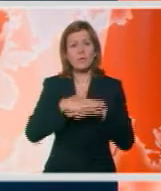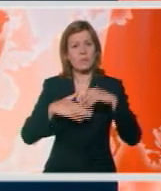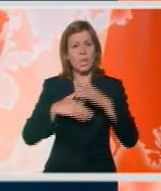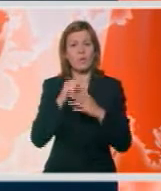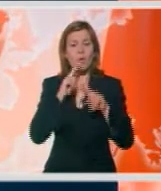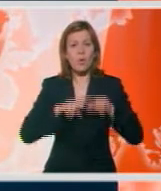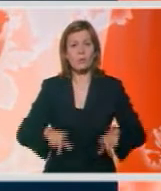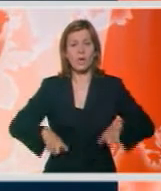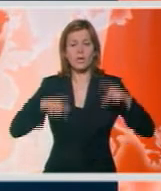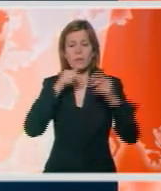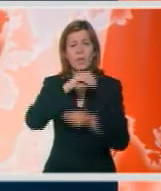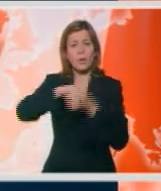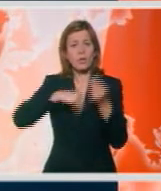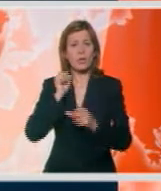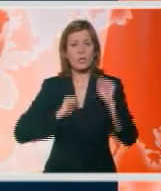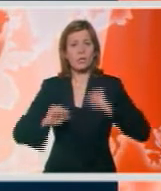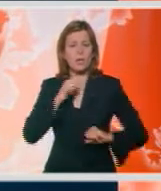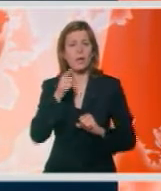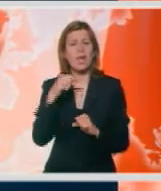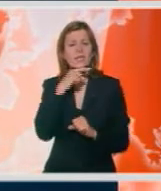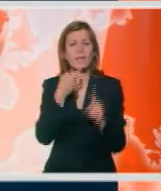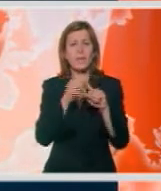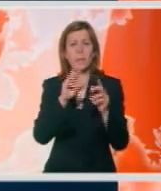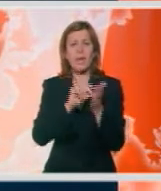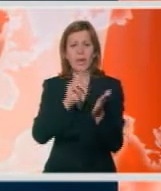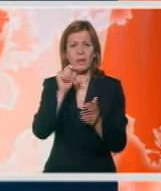preživeli i porodice žrtava režima crvenih kmera.